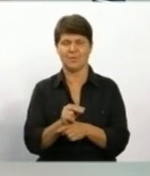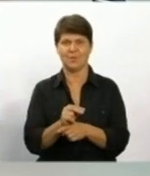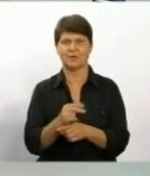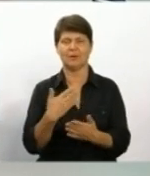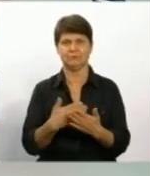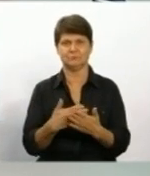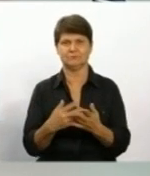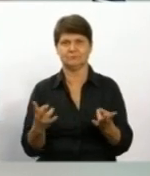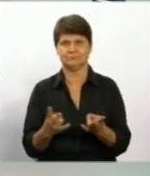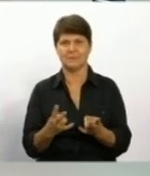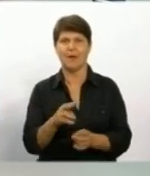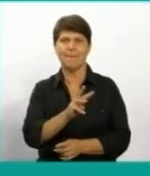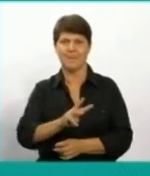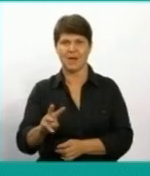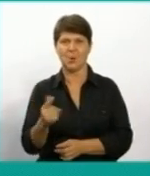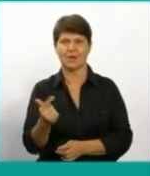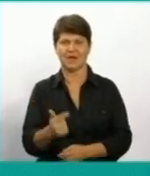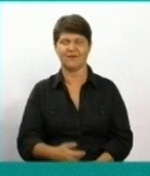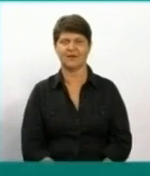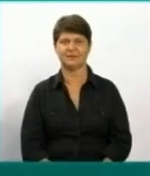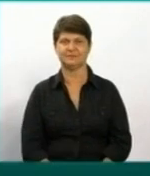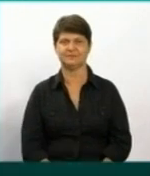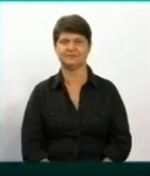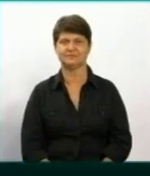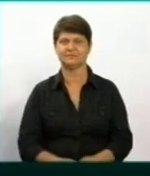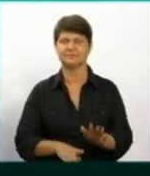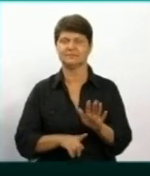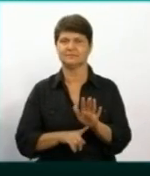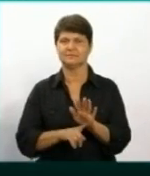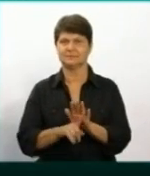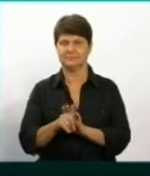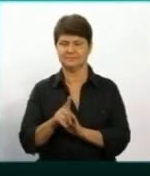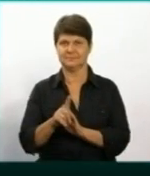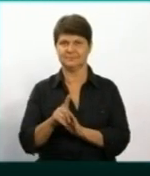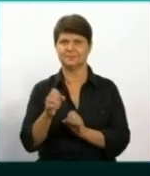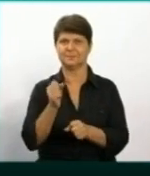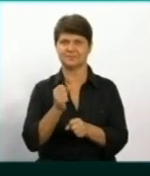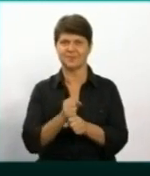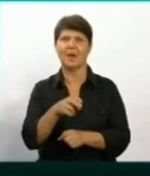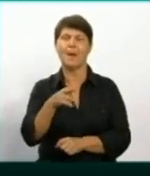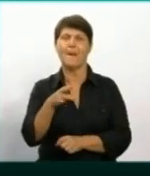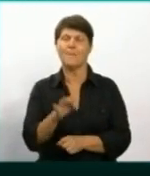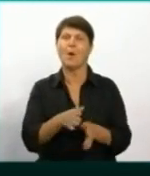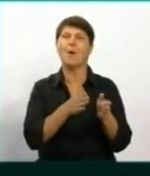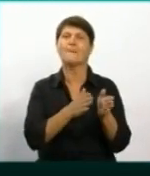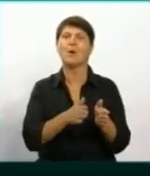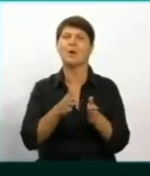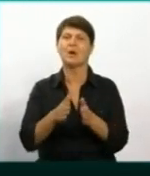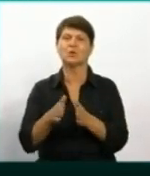близько мільйона гривень. На початку липня проводились роботи по опорядкуванню